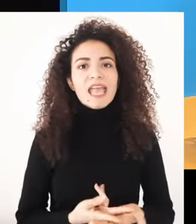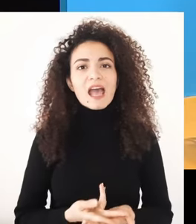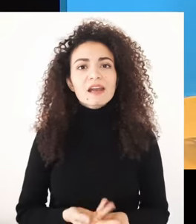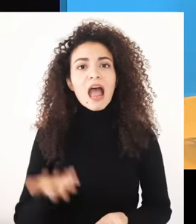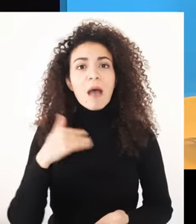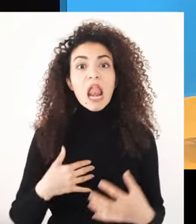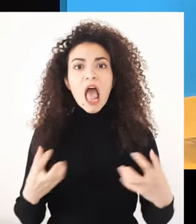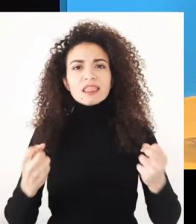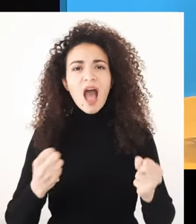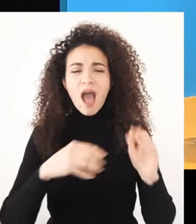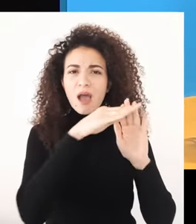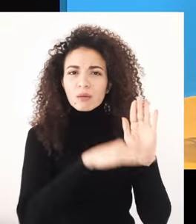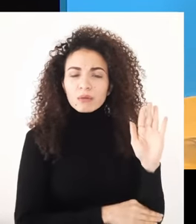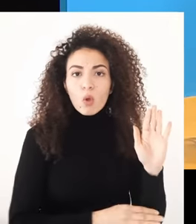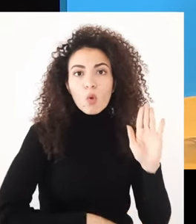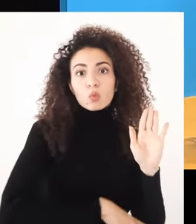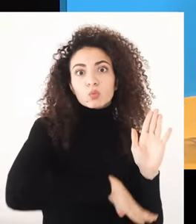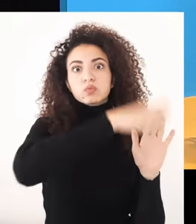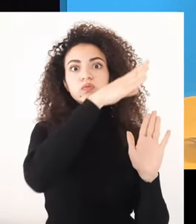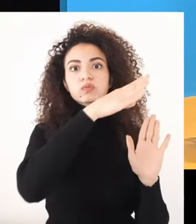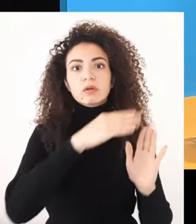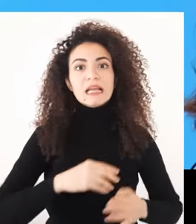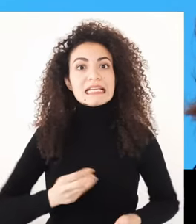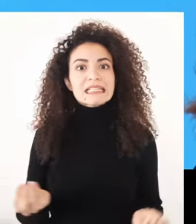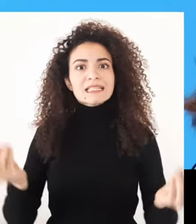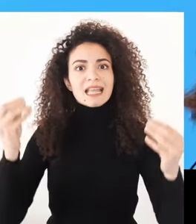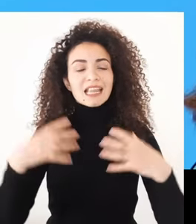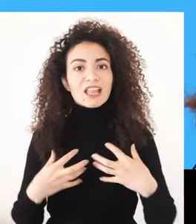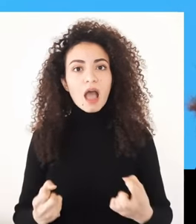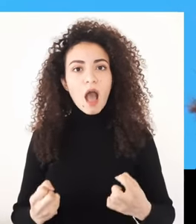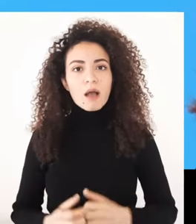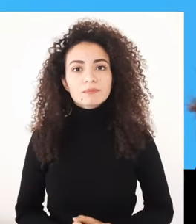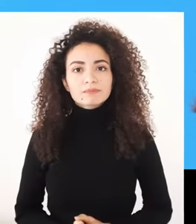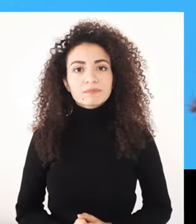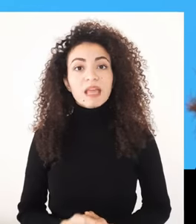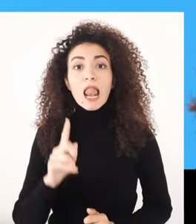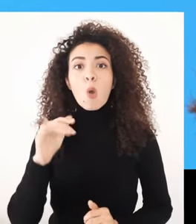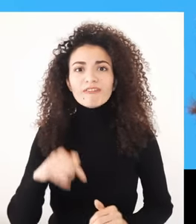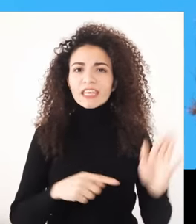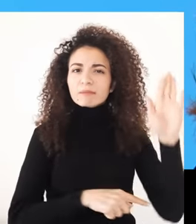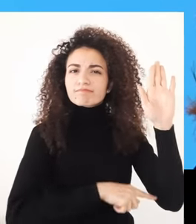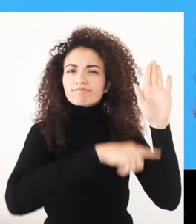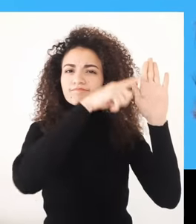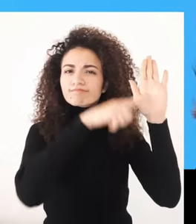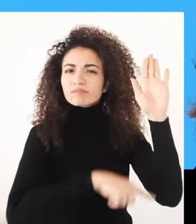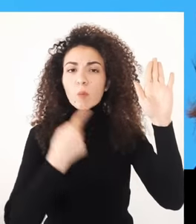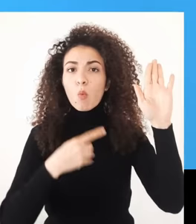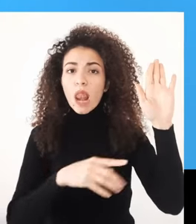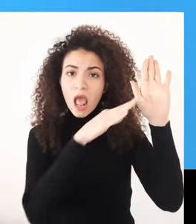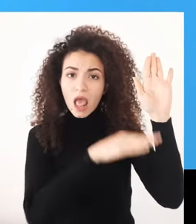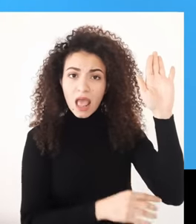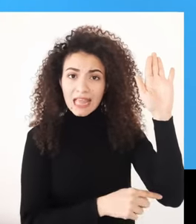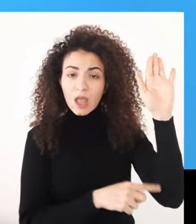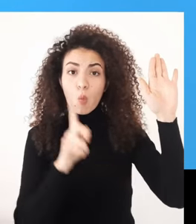مستوى متدني من الطاقة لمستوى عالي جدا إذا افترضنا إنه هناك مقاييف من واحد لسبعة